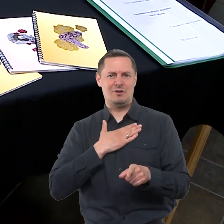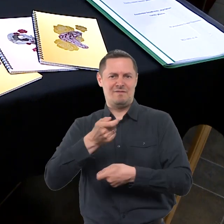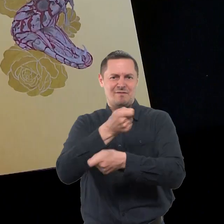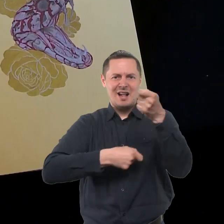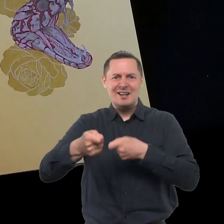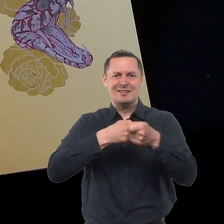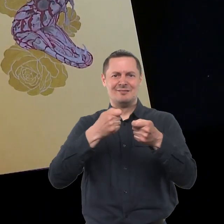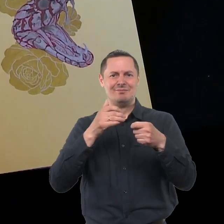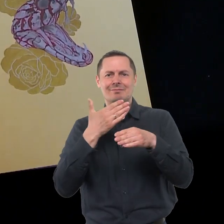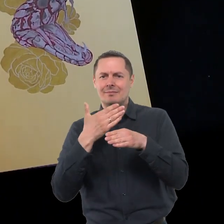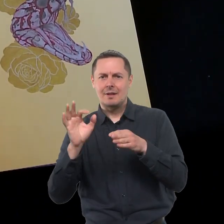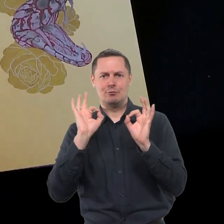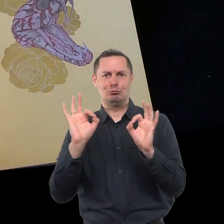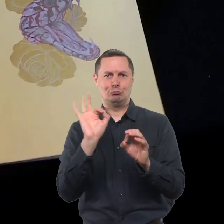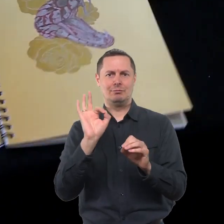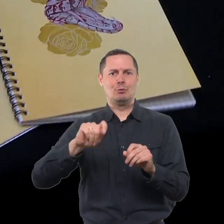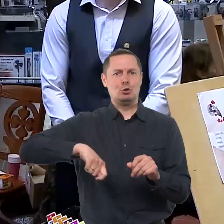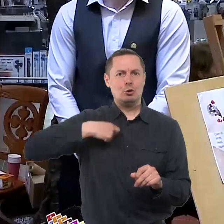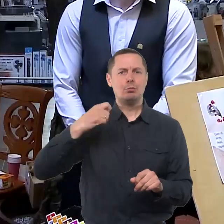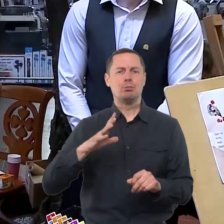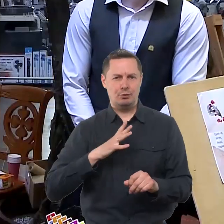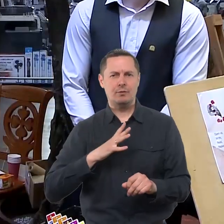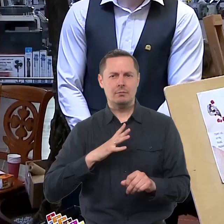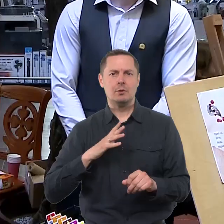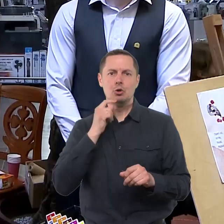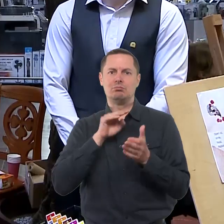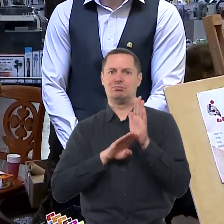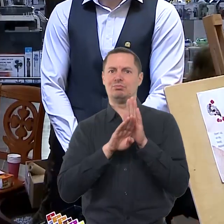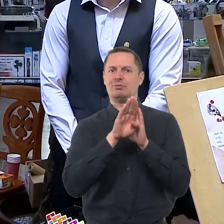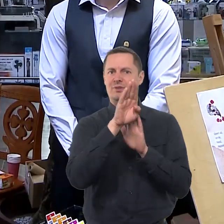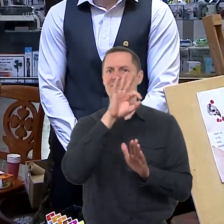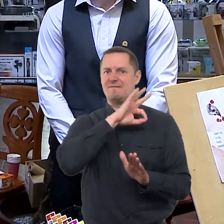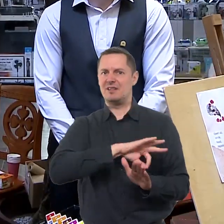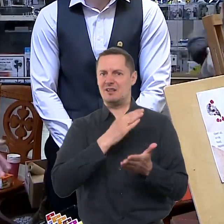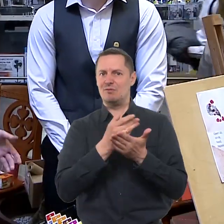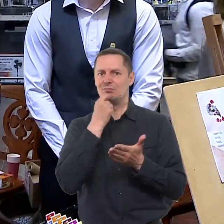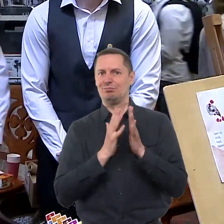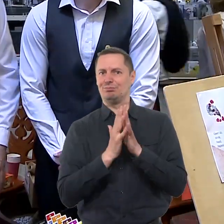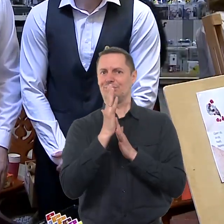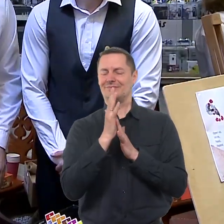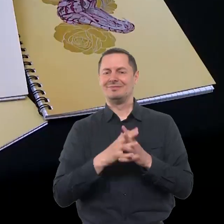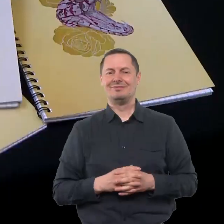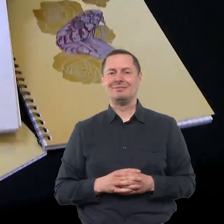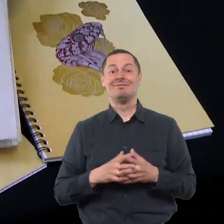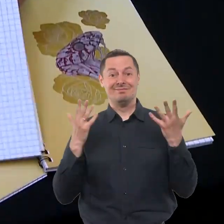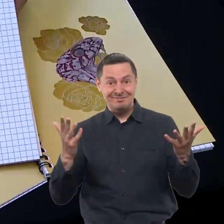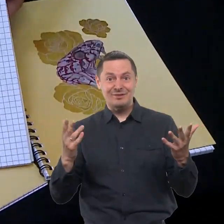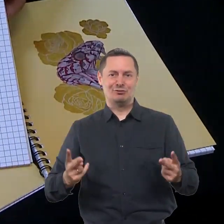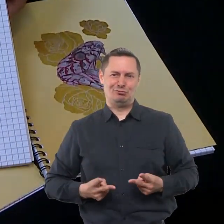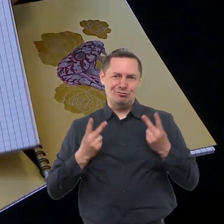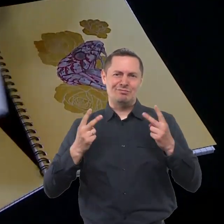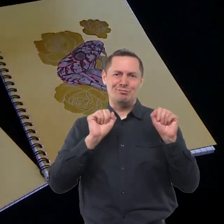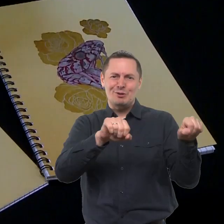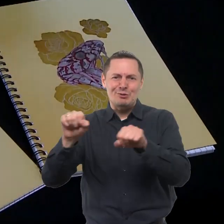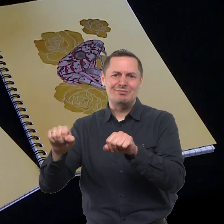einasi visai gerai. Išlipom iš nuostolio į jau pinigus. Tai džiaugiamės, turėdame